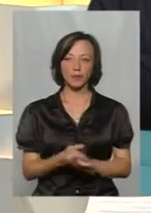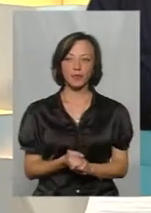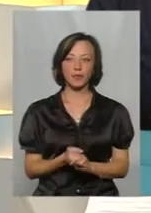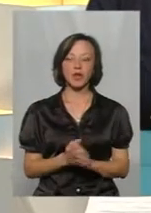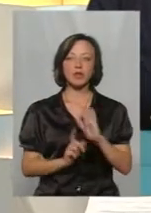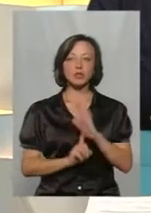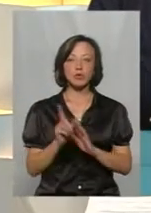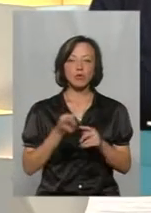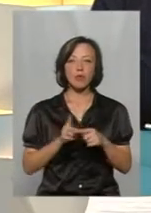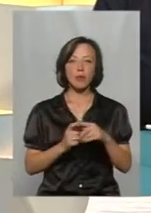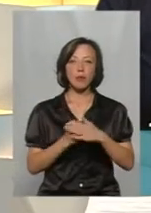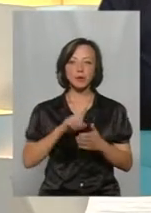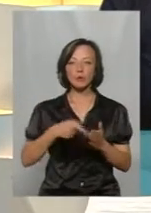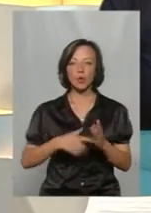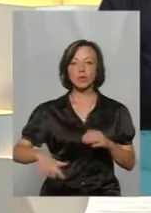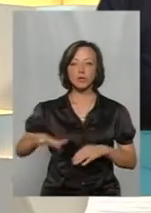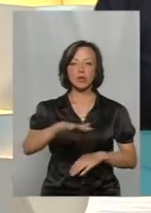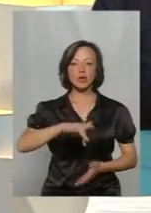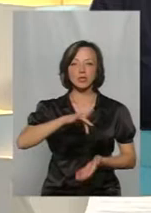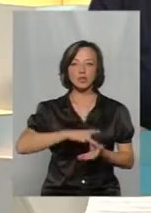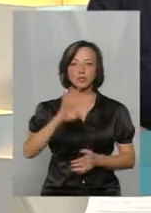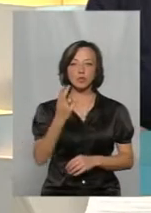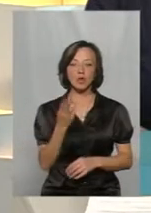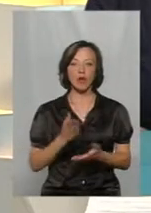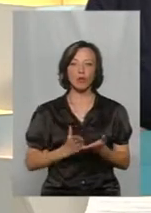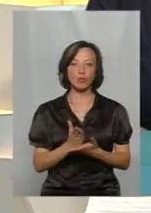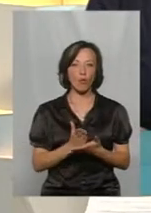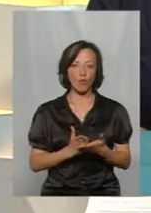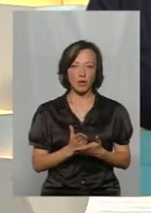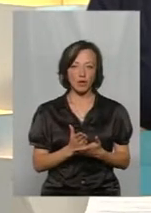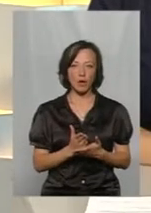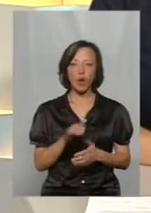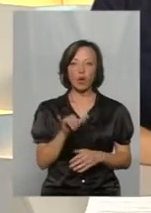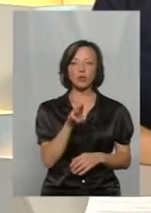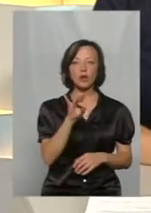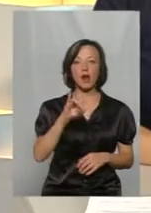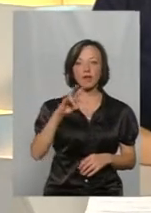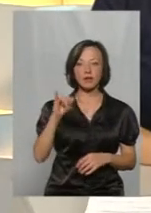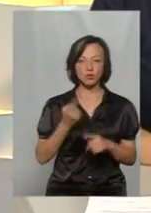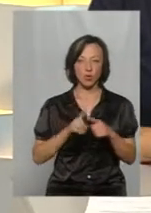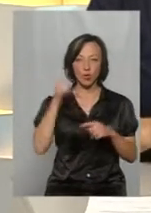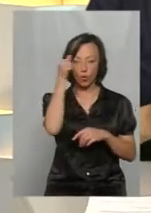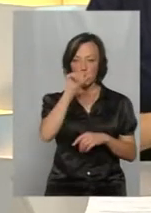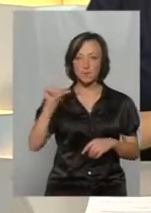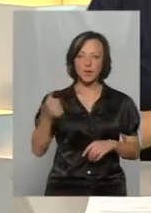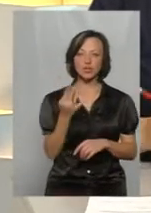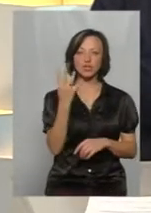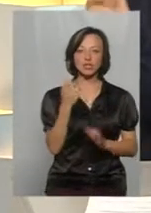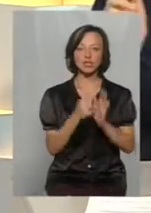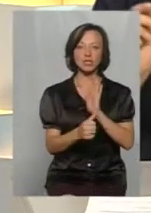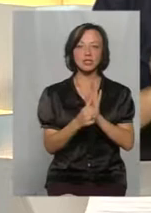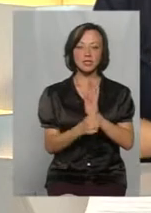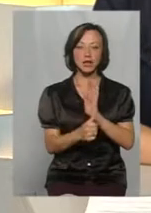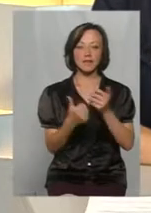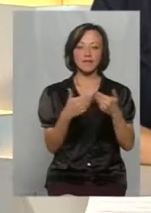Започаткували його на базі міського територіального центру соціального обслуговування. У травні цього року перші 460